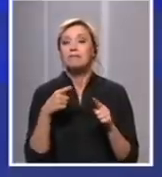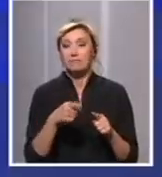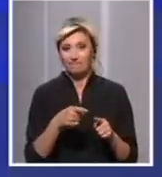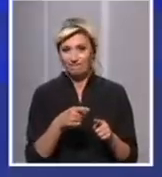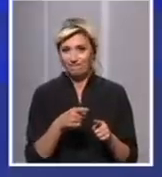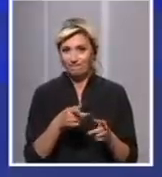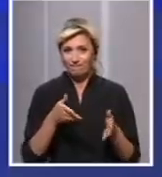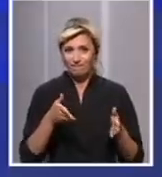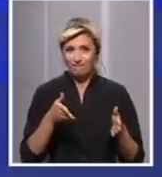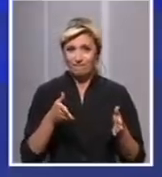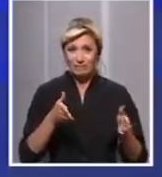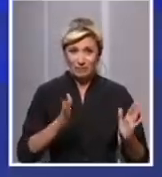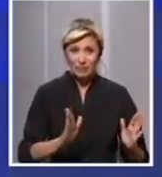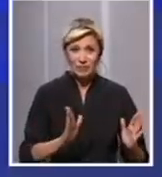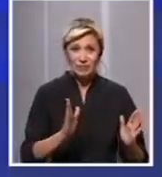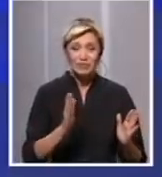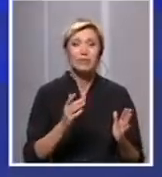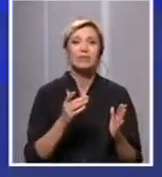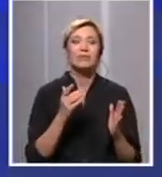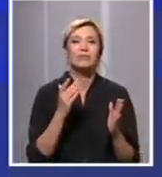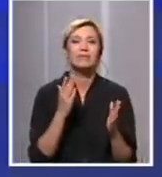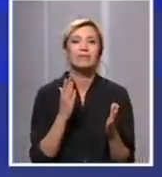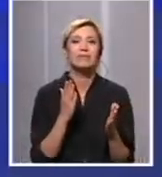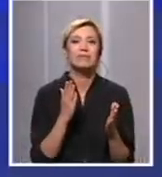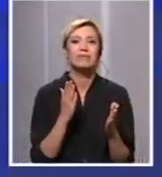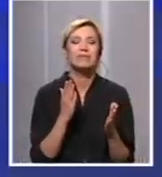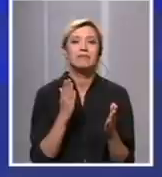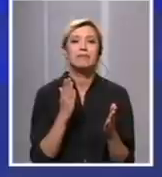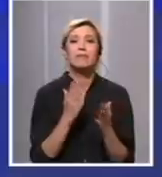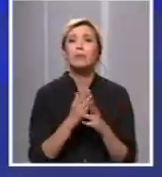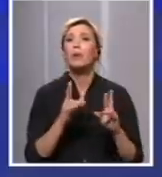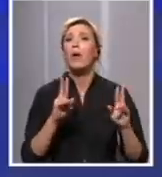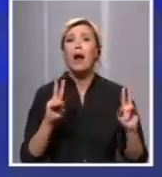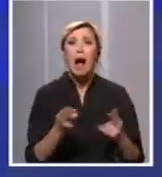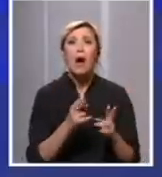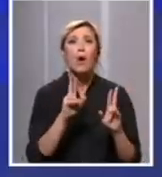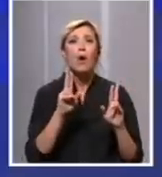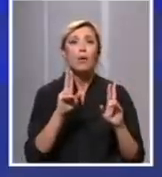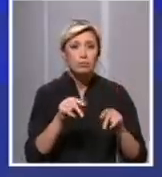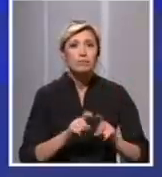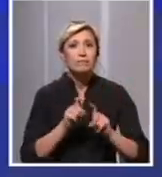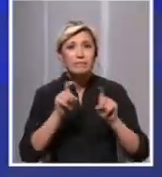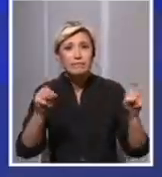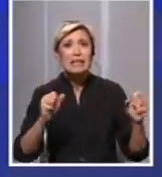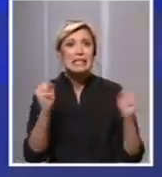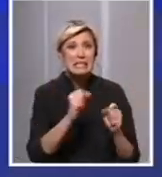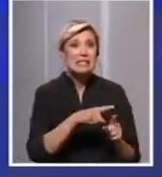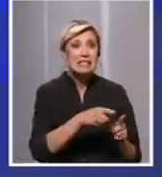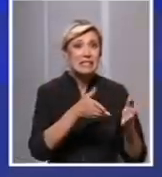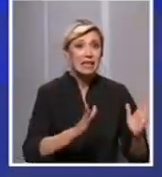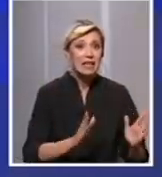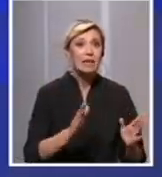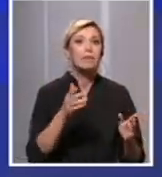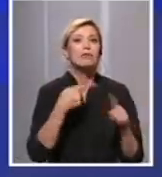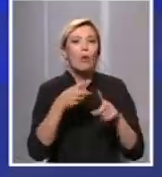tom jednom maksimumu aktivnosti i favorizovanju svih uslova prenošenja ovoga virusa u zimskom periodu smo više u